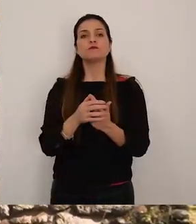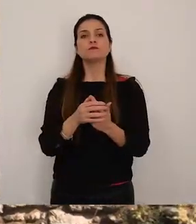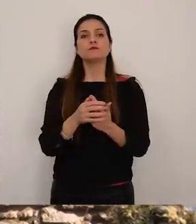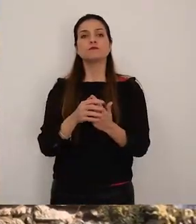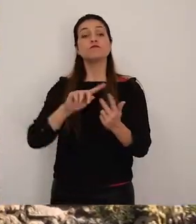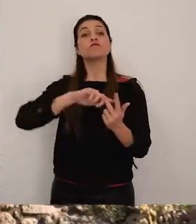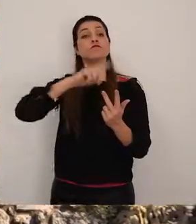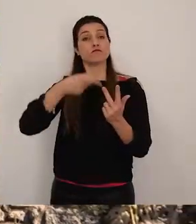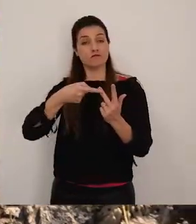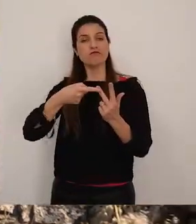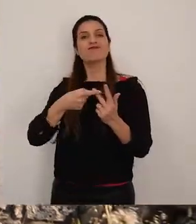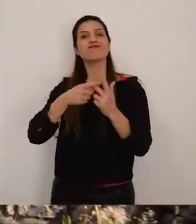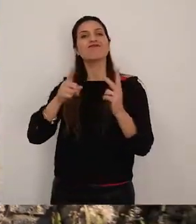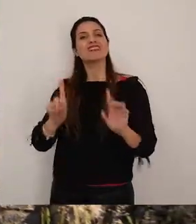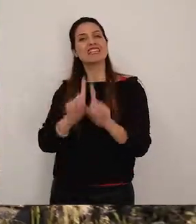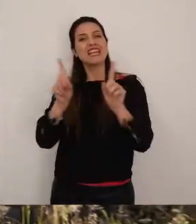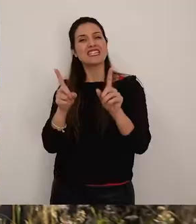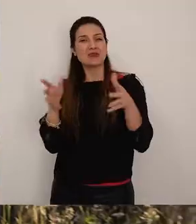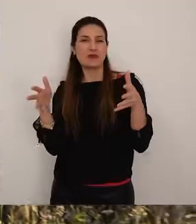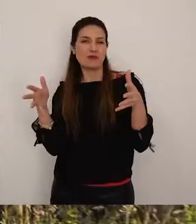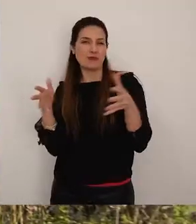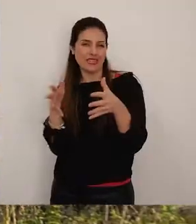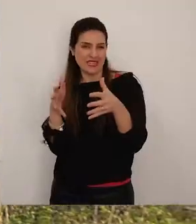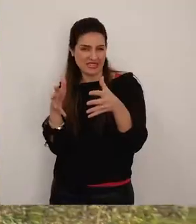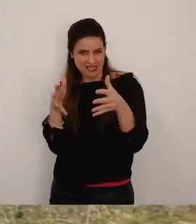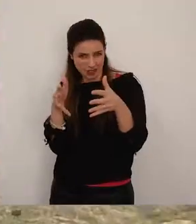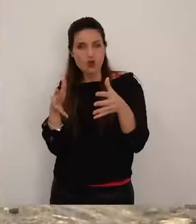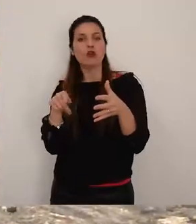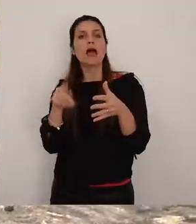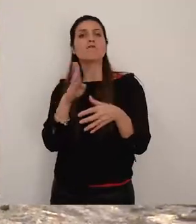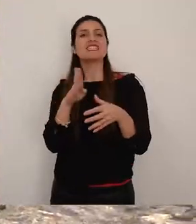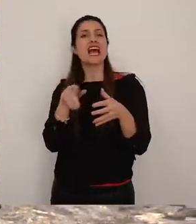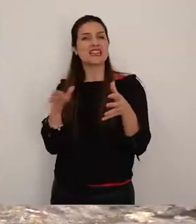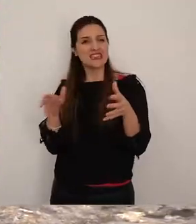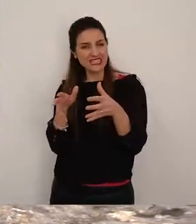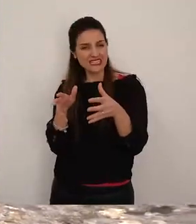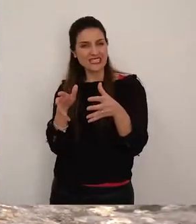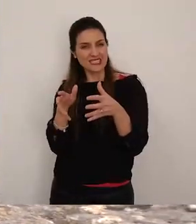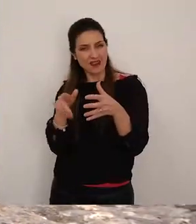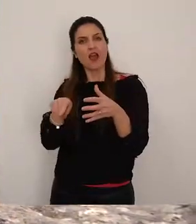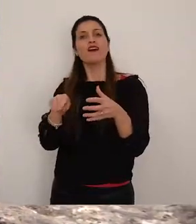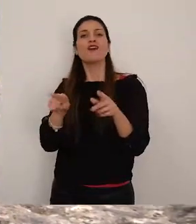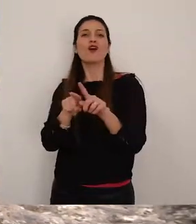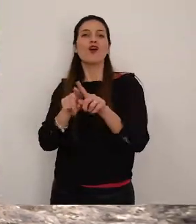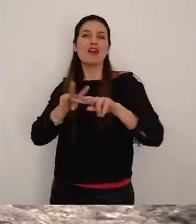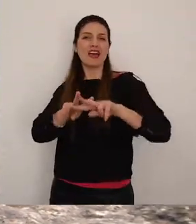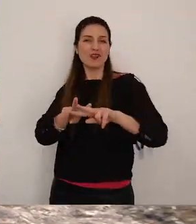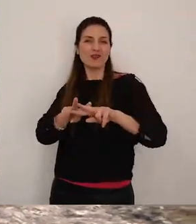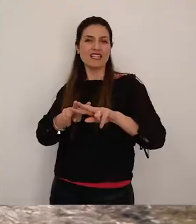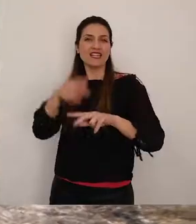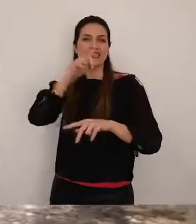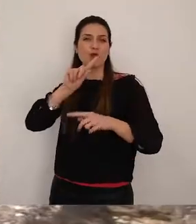vi è poi una cripta bizantina nonché sparsi qua e là i ruderi di una necropoli medioevale anch'essa